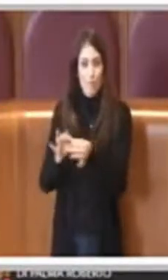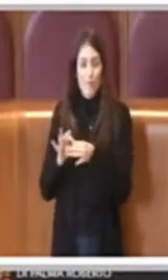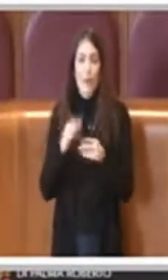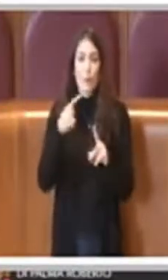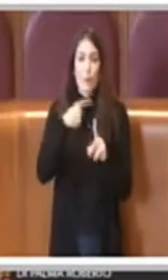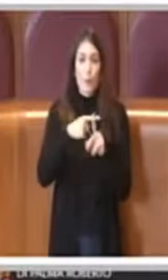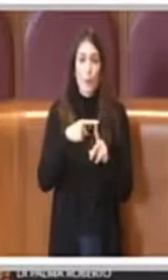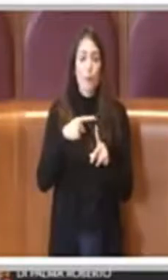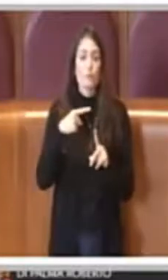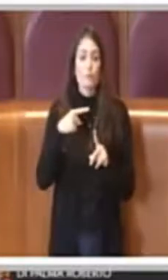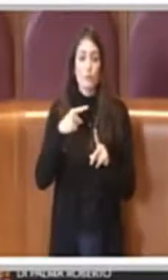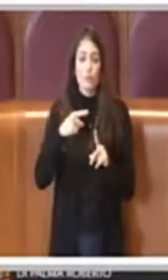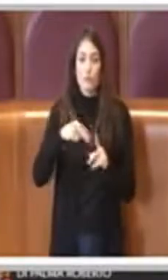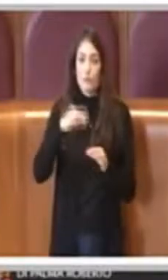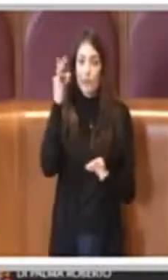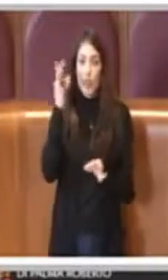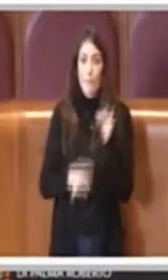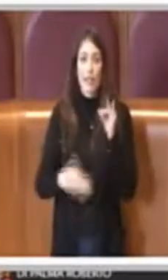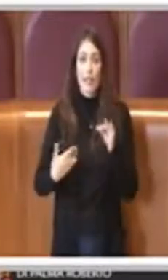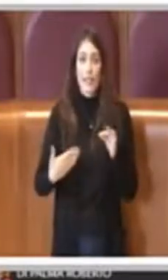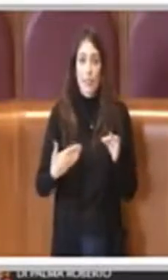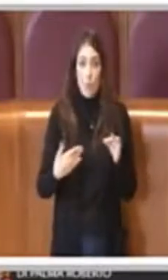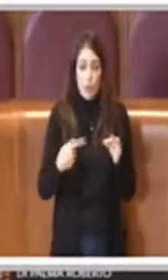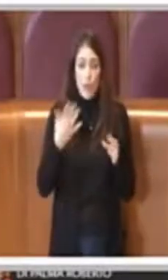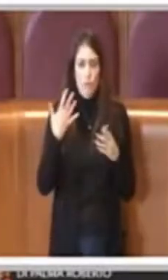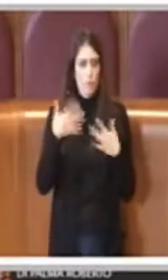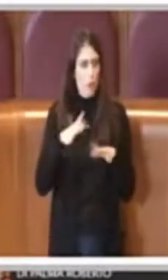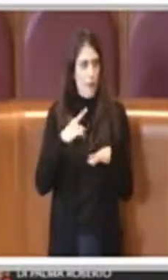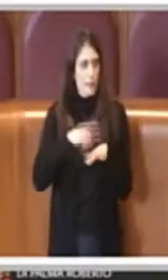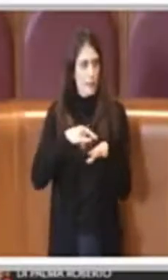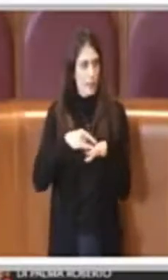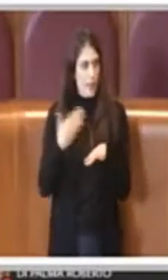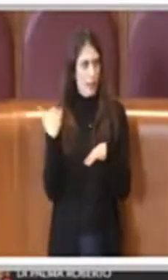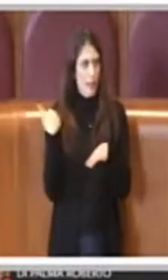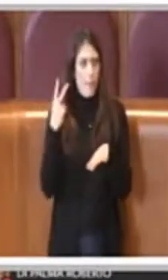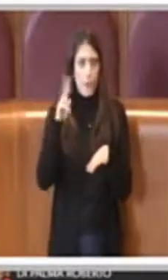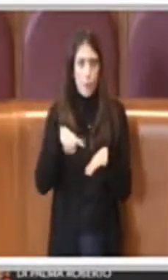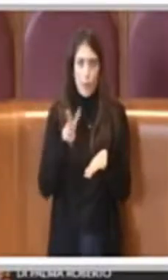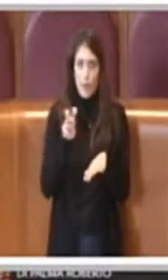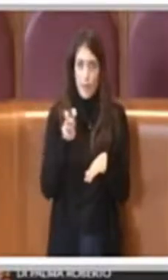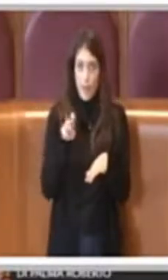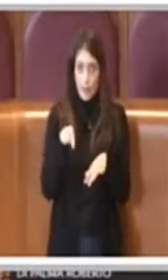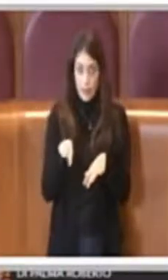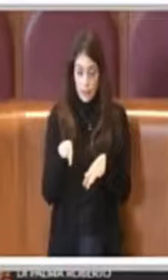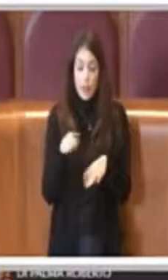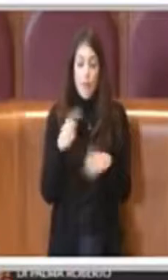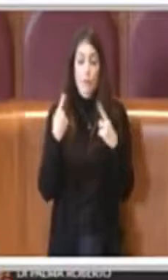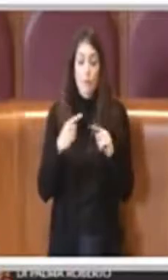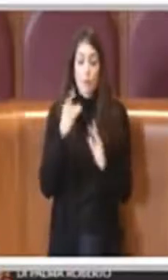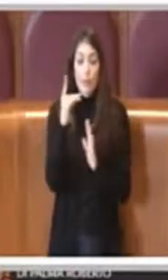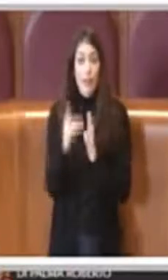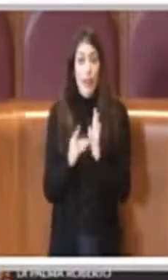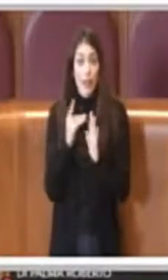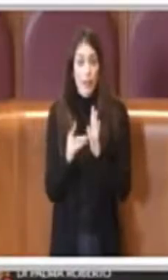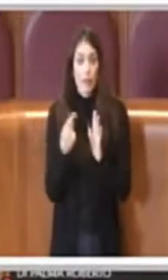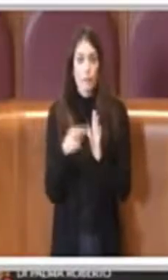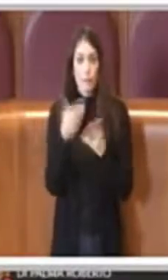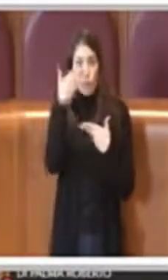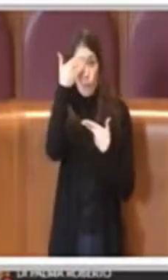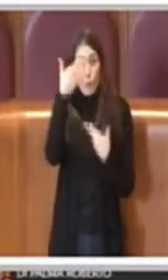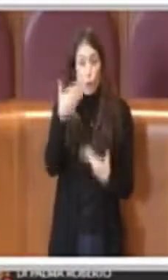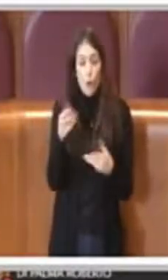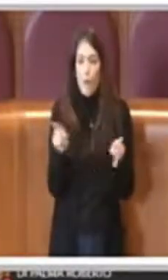anche con immediata eseguibilità ormai a settembre del 2020. È una delibera che purtroppo,